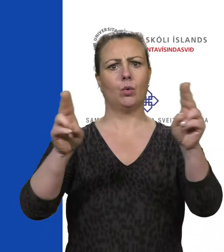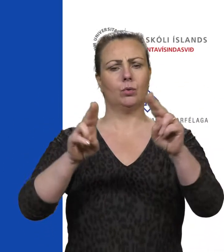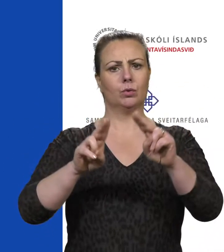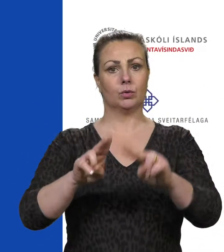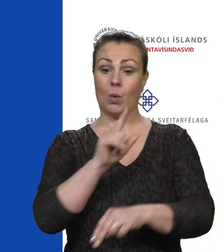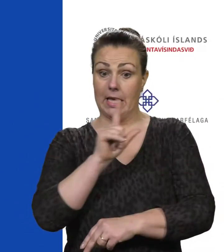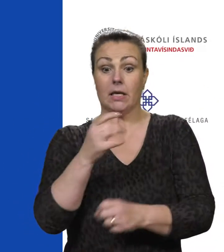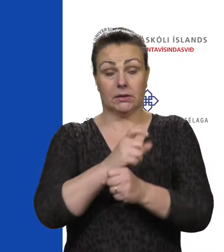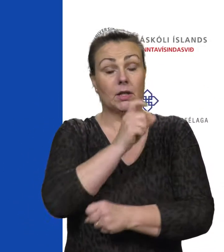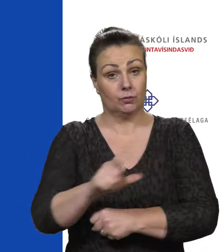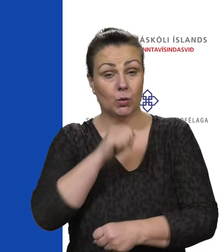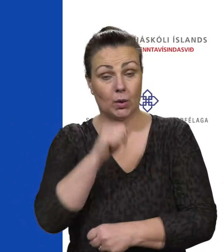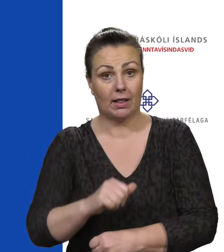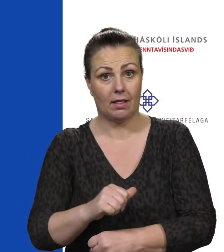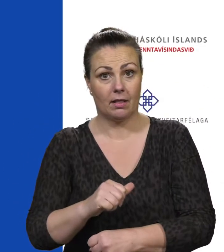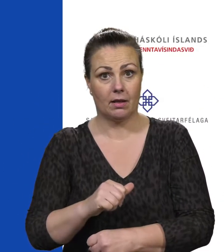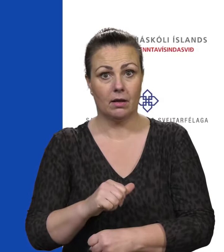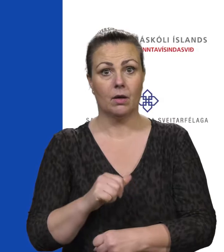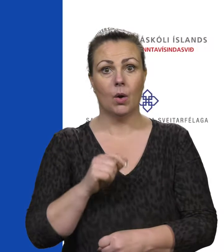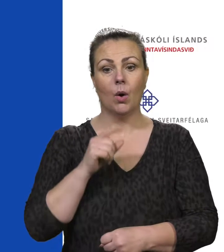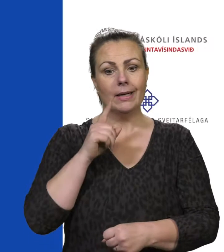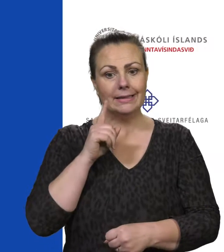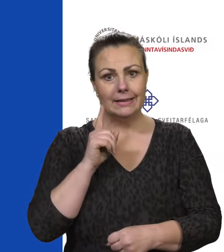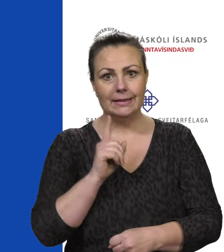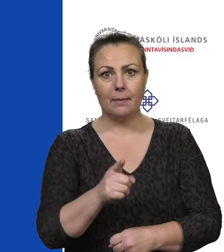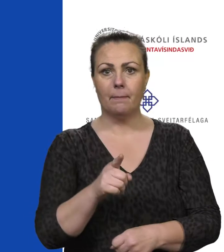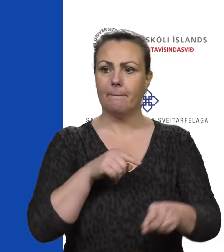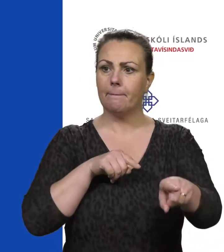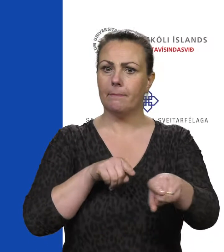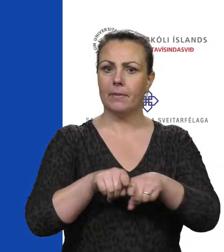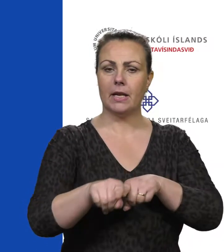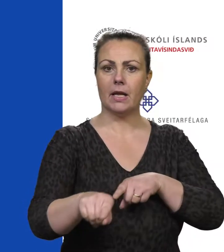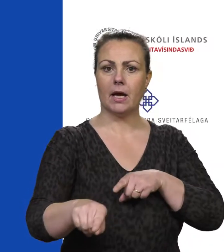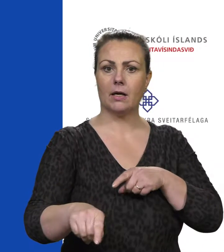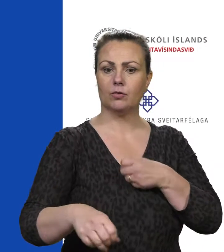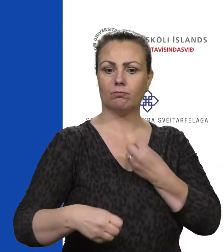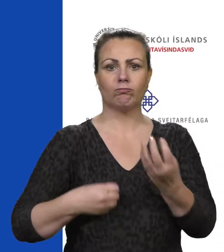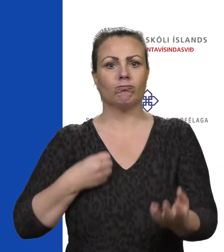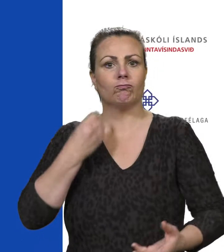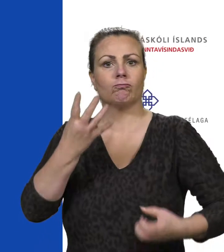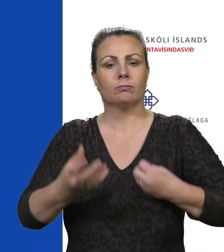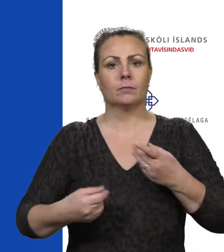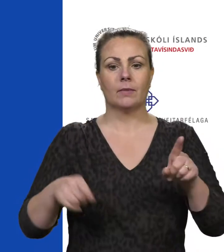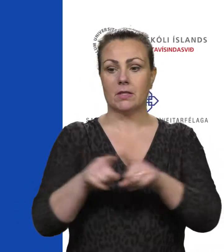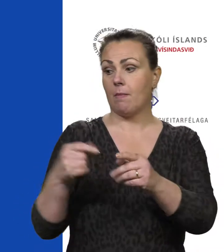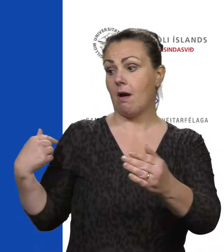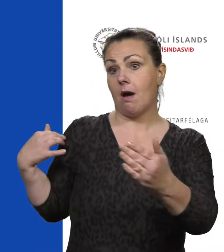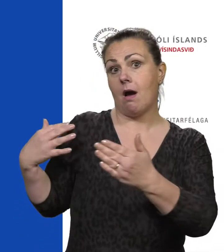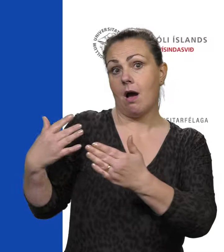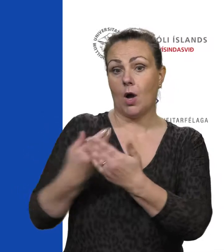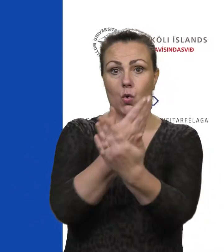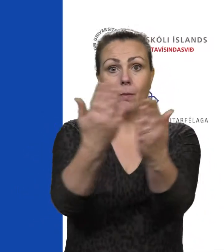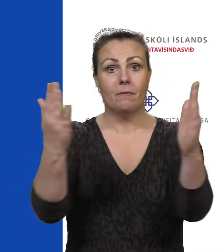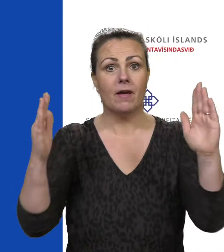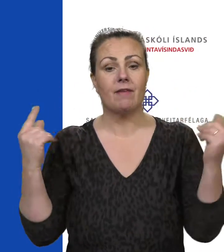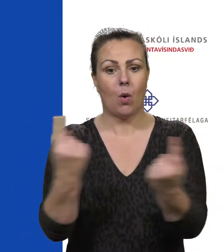starfsfólki líka og það fara að koma frá þeim það sem að umhverfið eða aðstæðnar hafði einhvern veginn haldið tilbaka eða haldið nýri